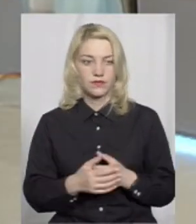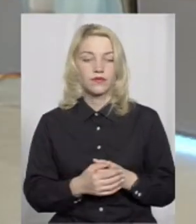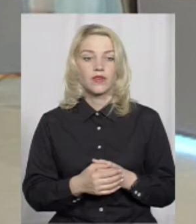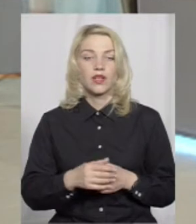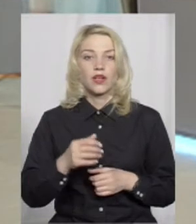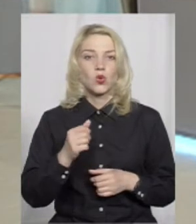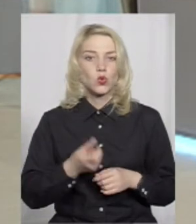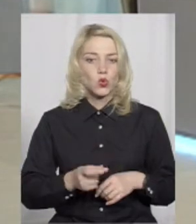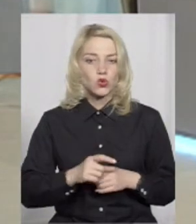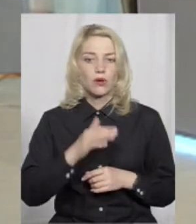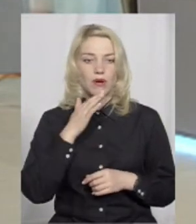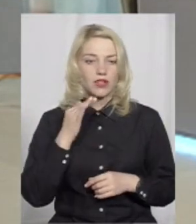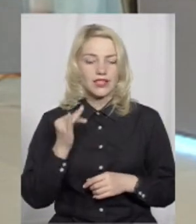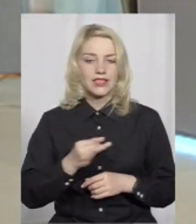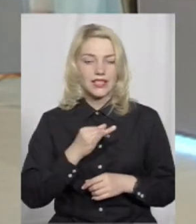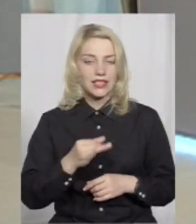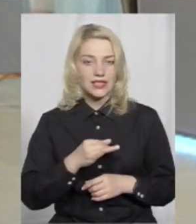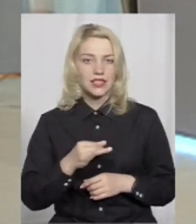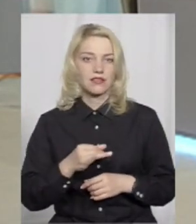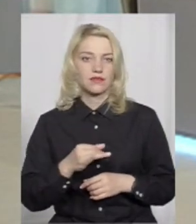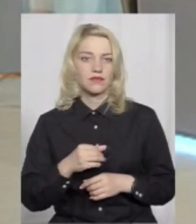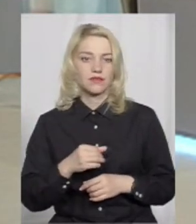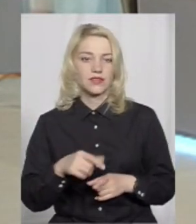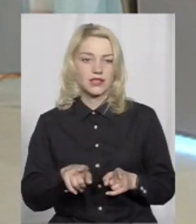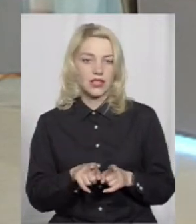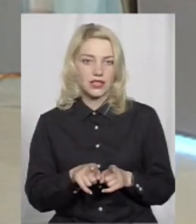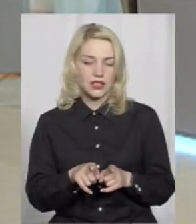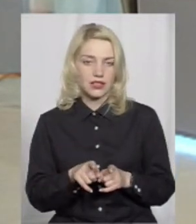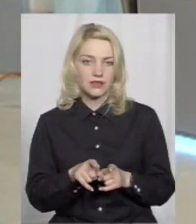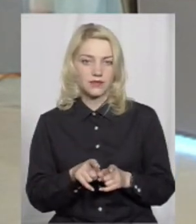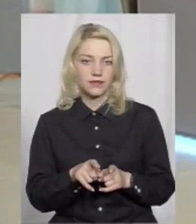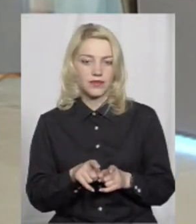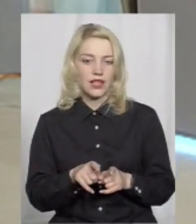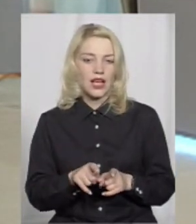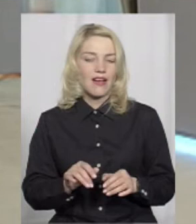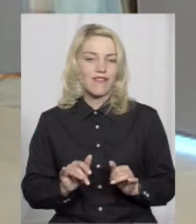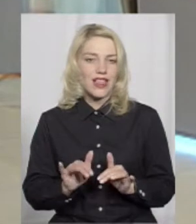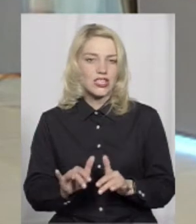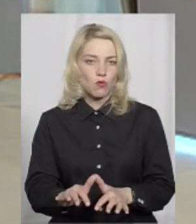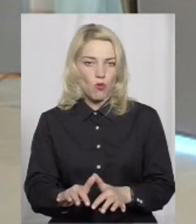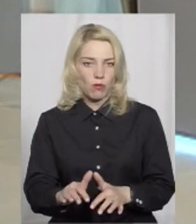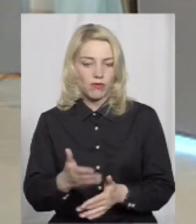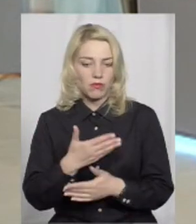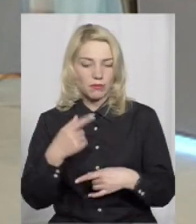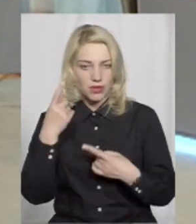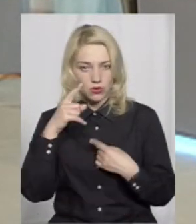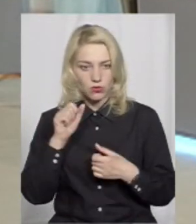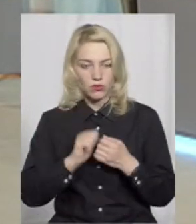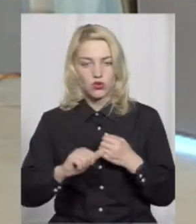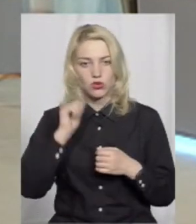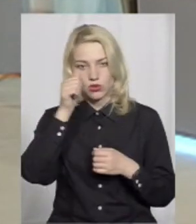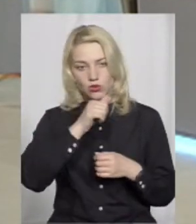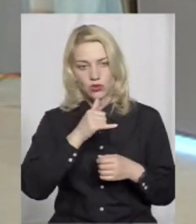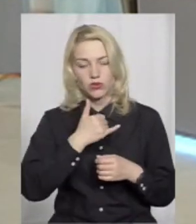Дуже багато інтересних і таких флешмобів ми придумуємо щороку.